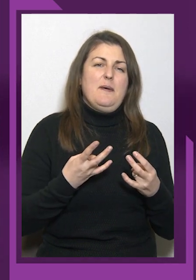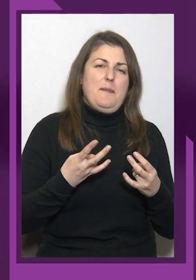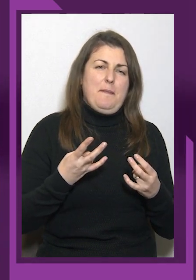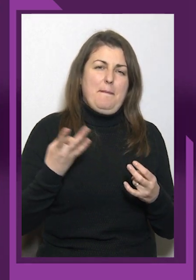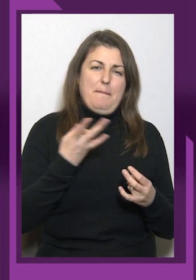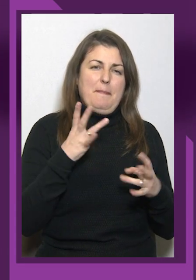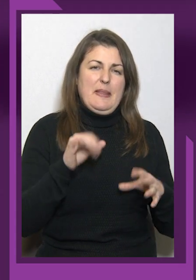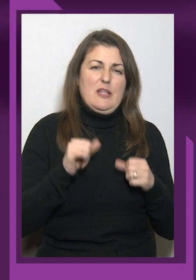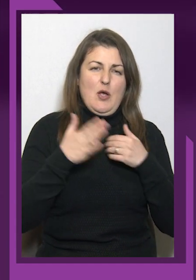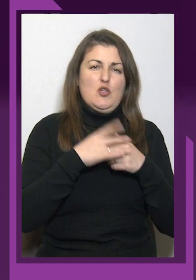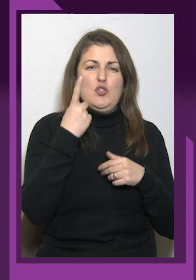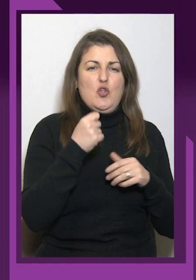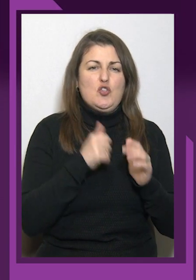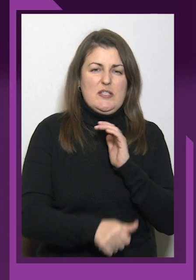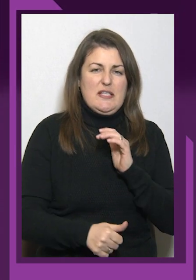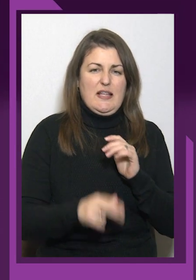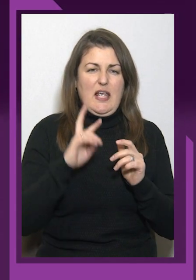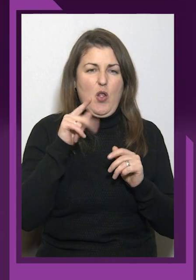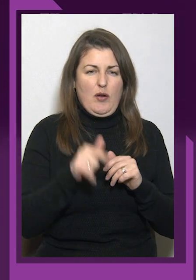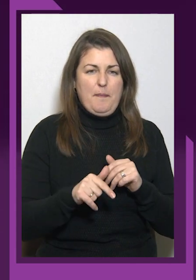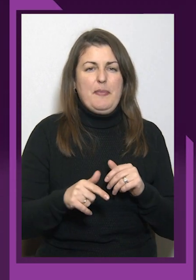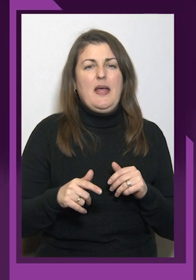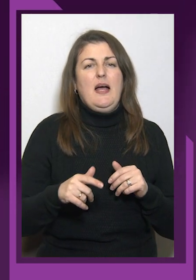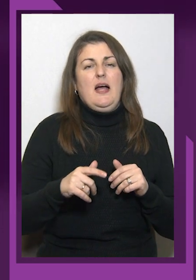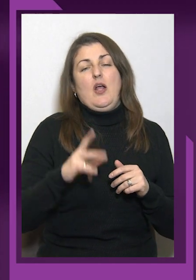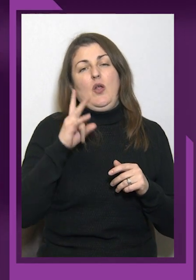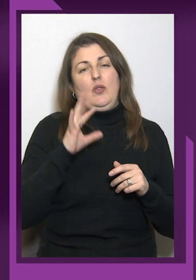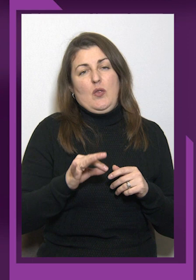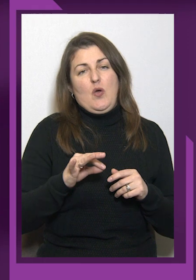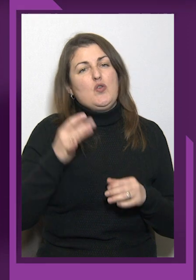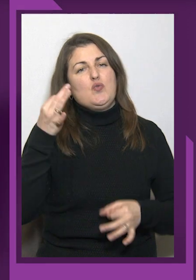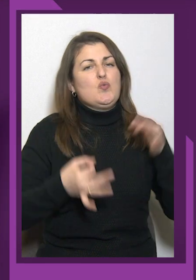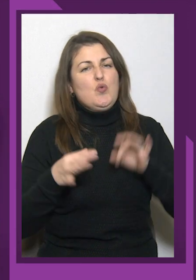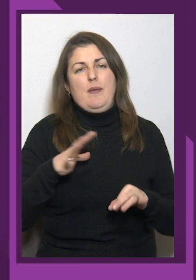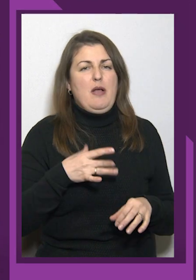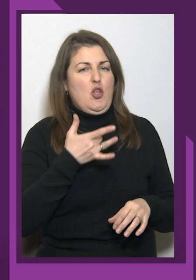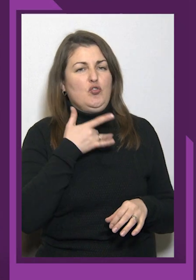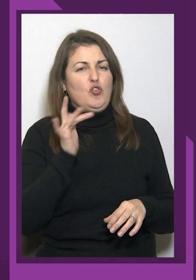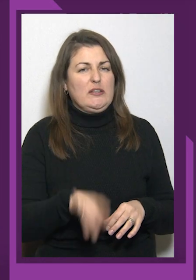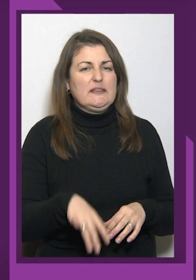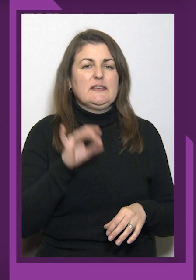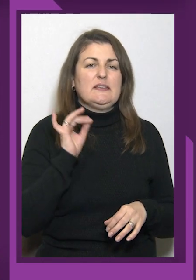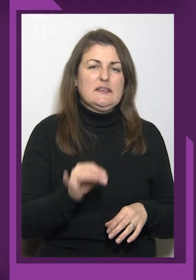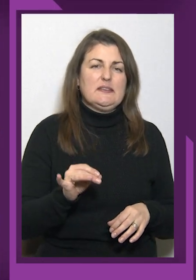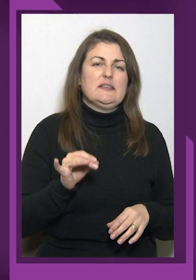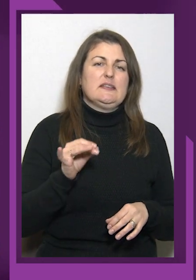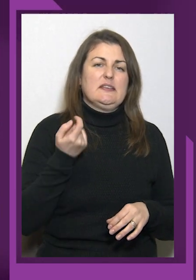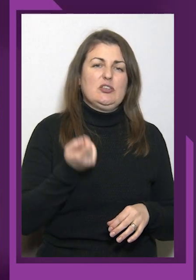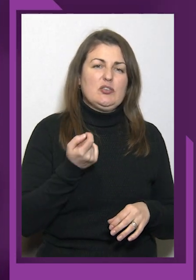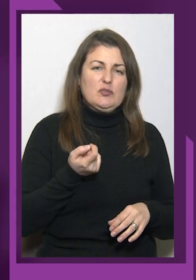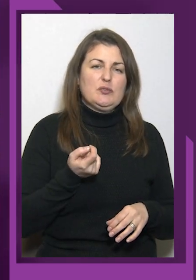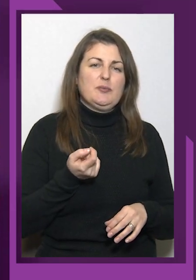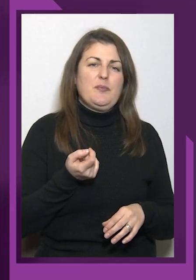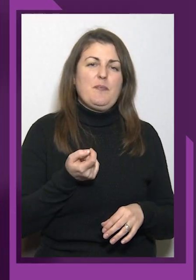Ну, судді були жорсткі і трішки пішло щось не так. Ну, я